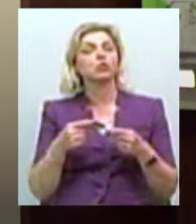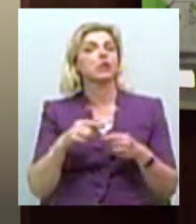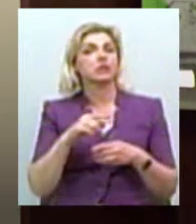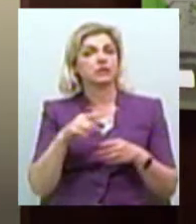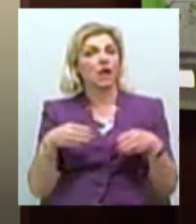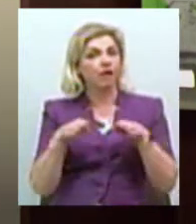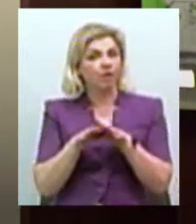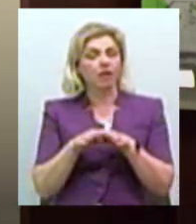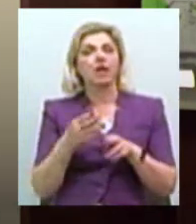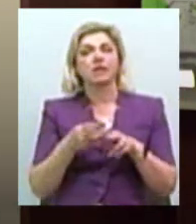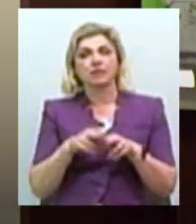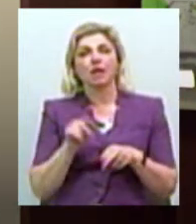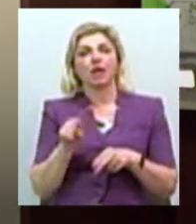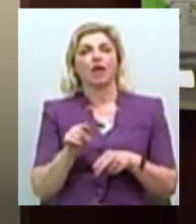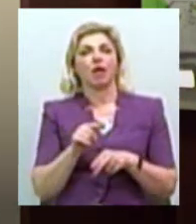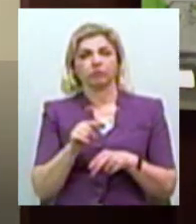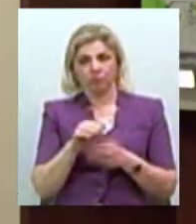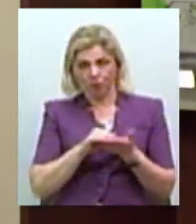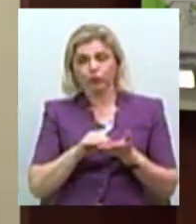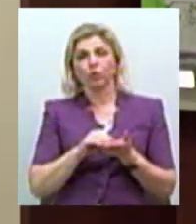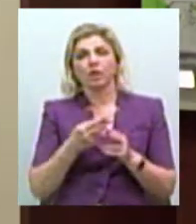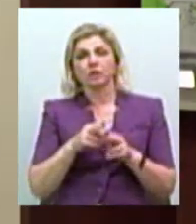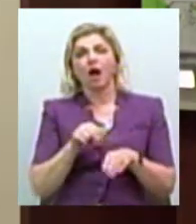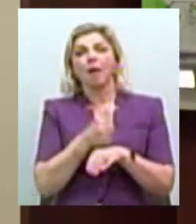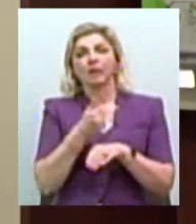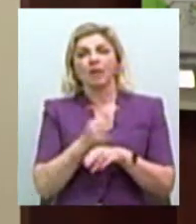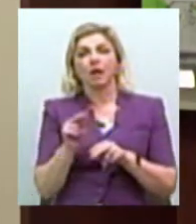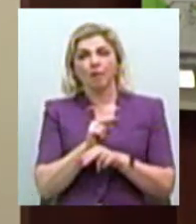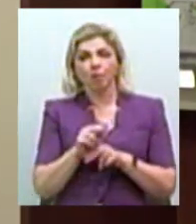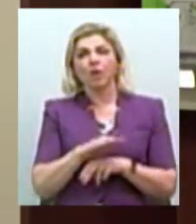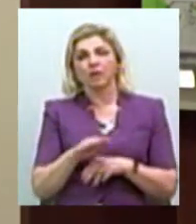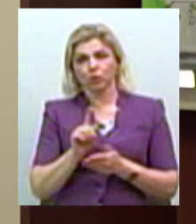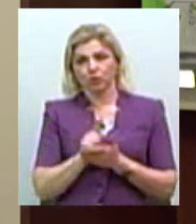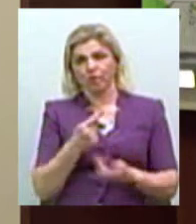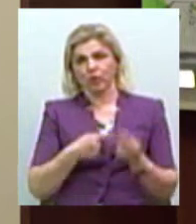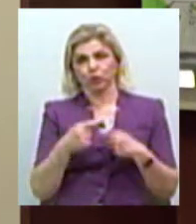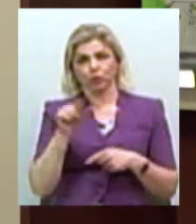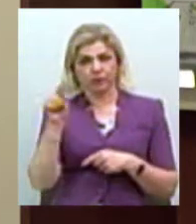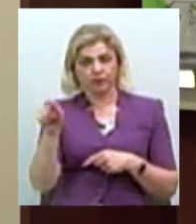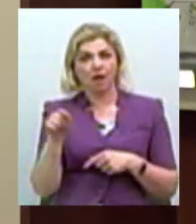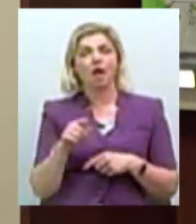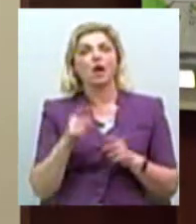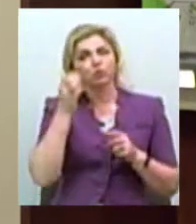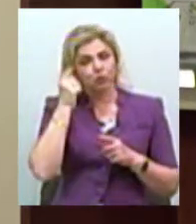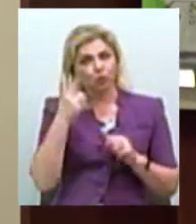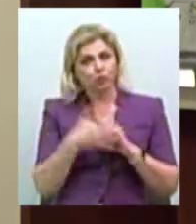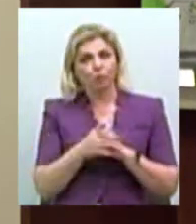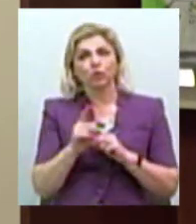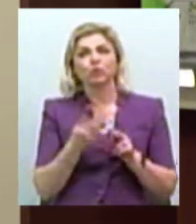підкреслю, це капітальний ремонт і діти туди мають вернутися. Зрозуміло, що це час